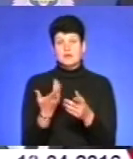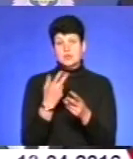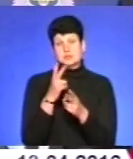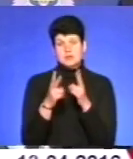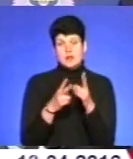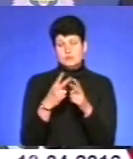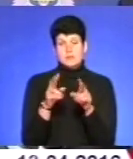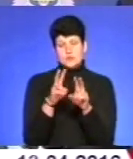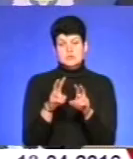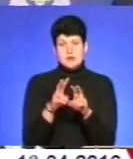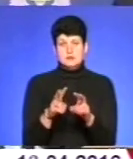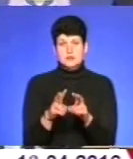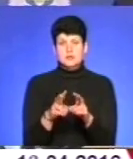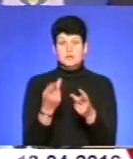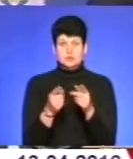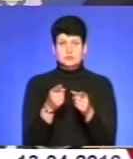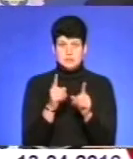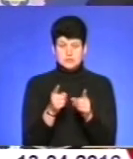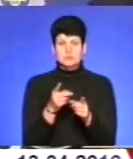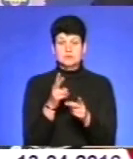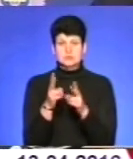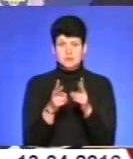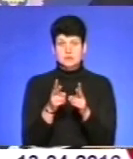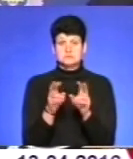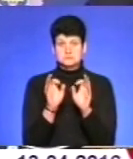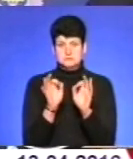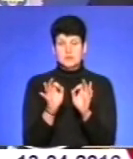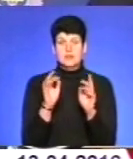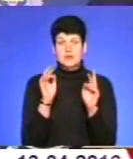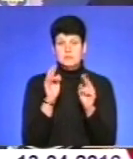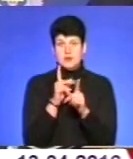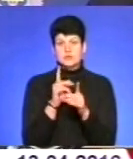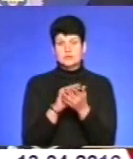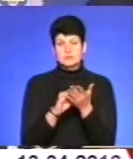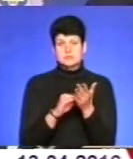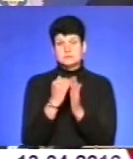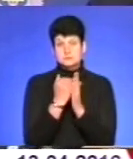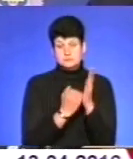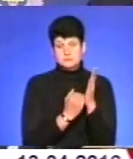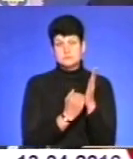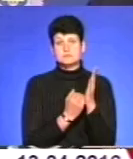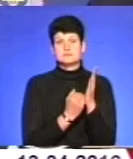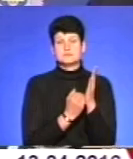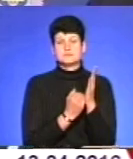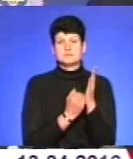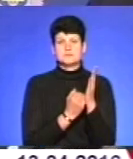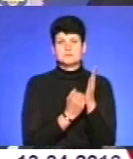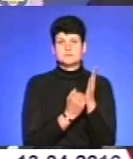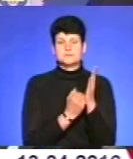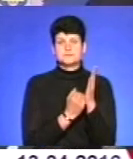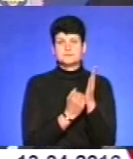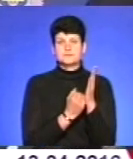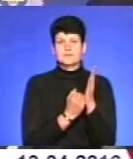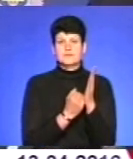розглядаємо цю скаргу, якщо правомірна скарга, якщо неправомірно складно адмінматеріали, патрульні, самі